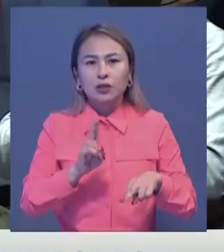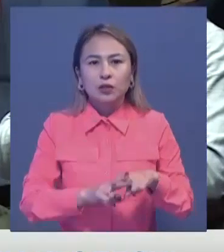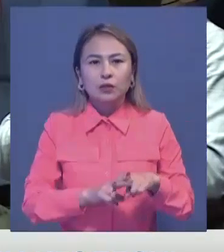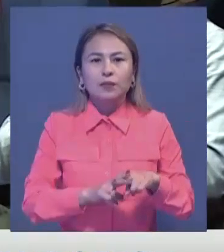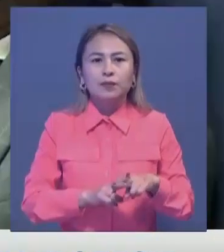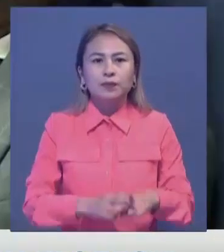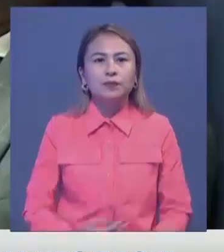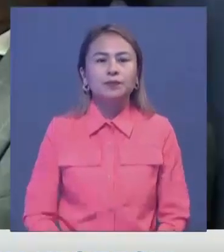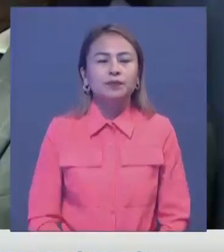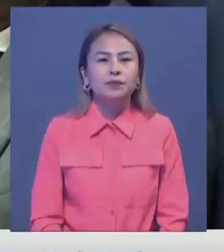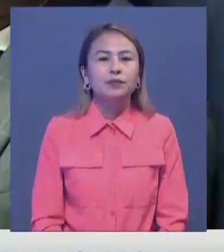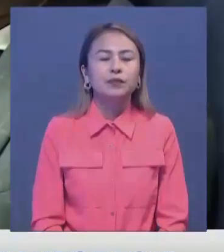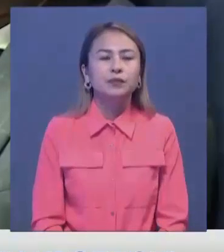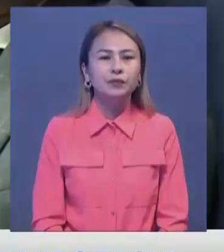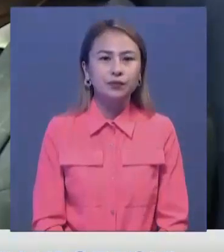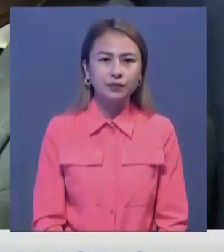жетік білуі ұға жетті.